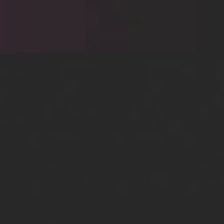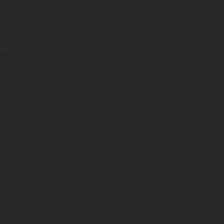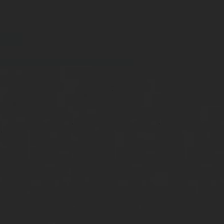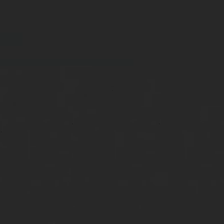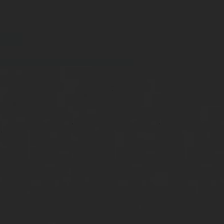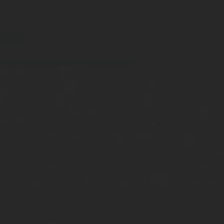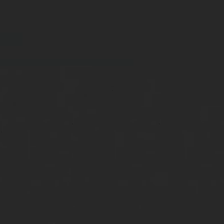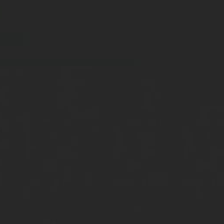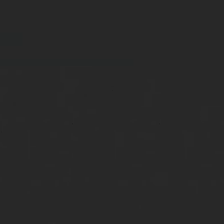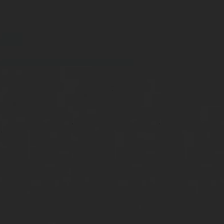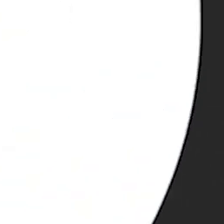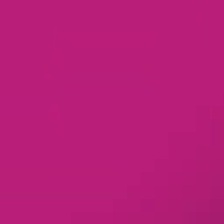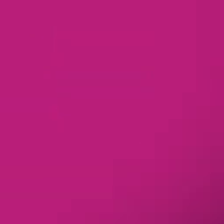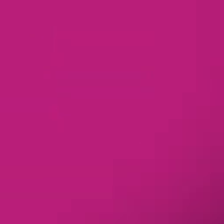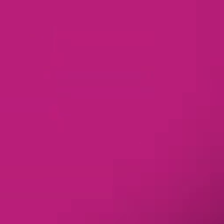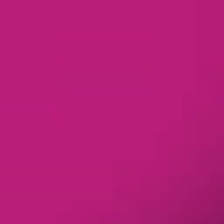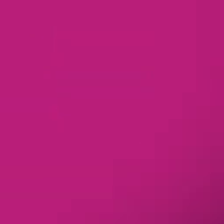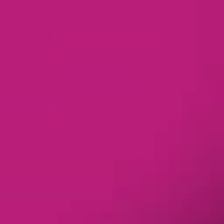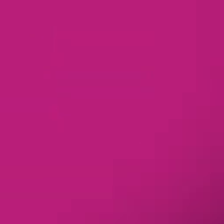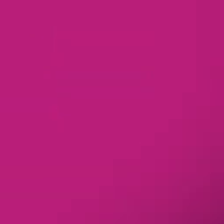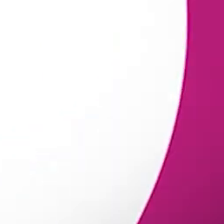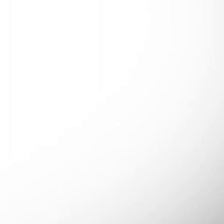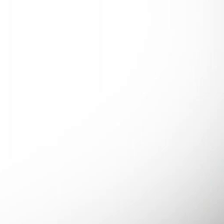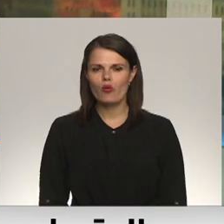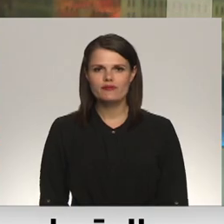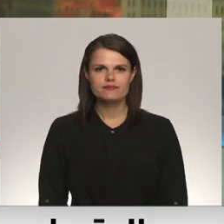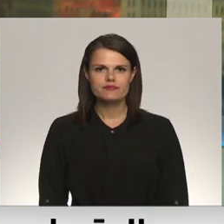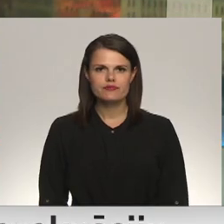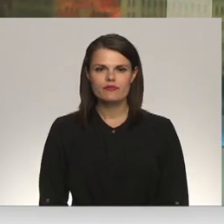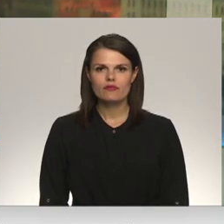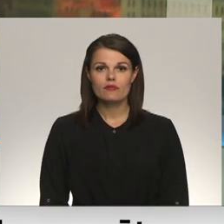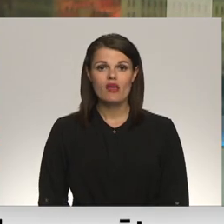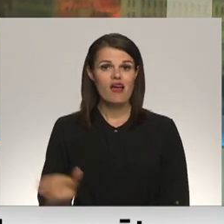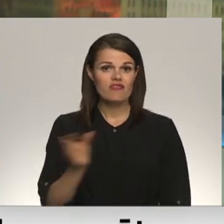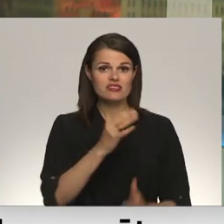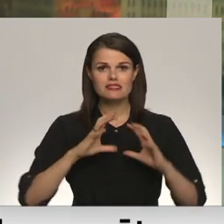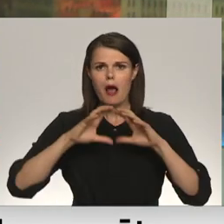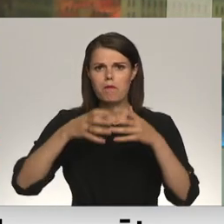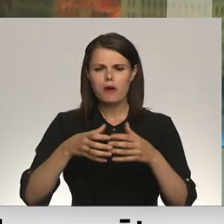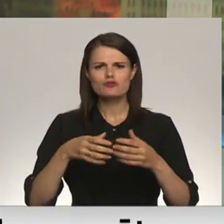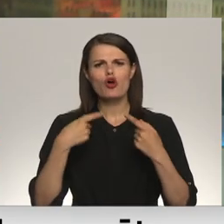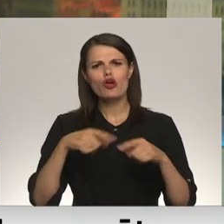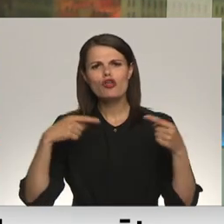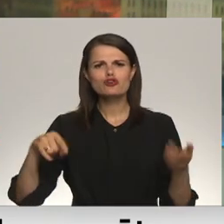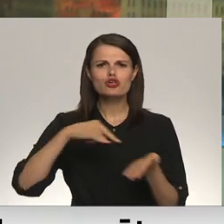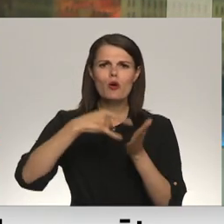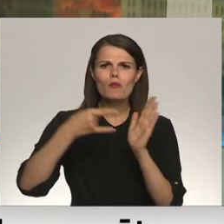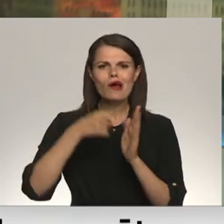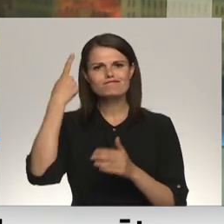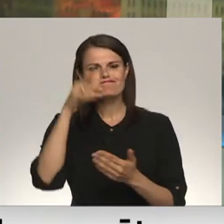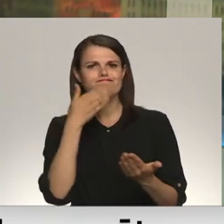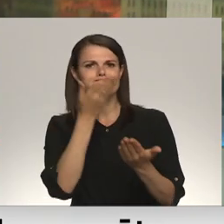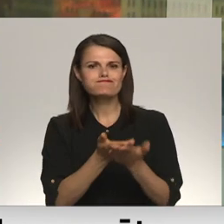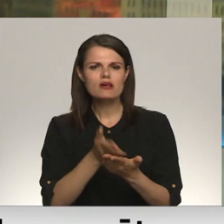Re, visi ēters ir te! Visā pasaulē ar dažādiem projektiem un inicitīvām